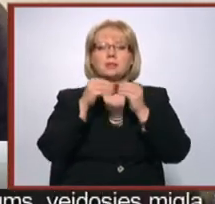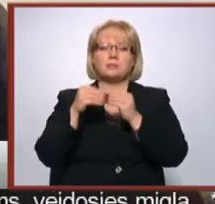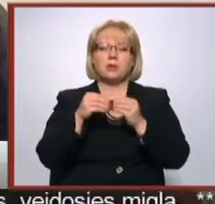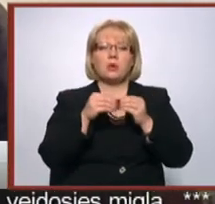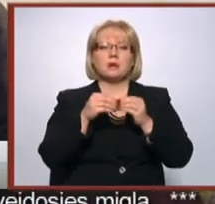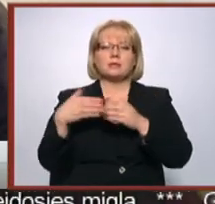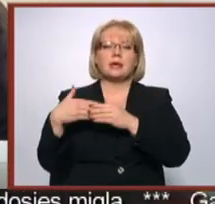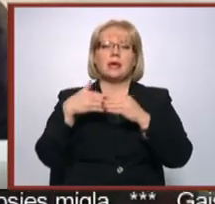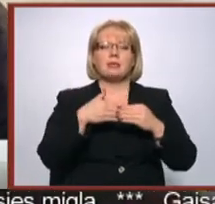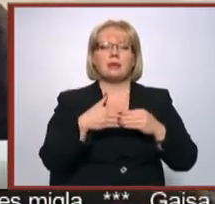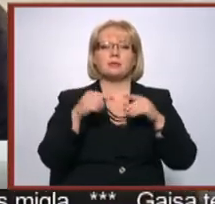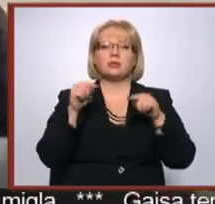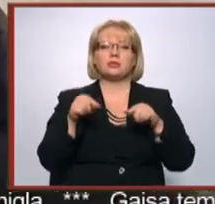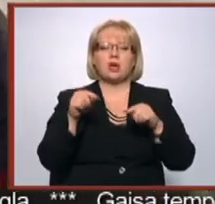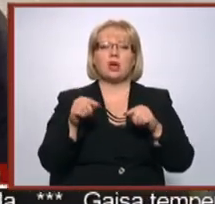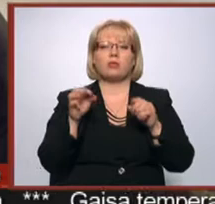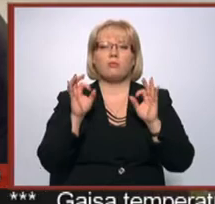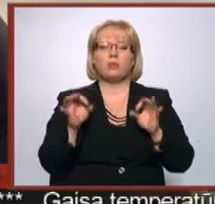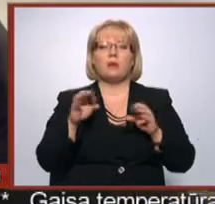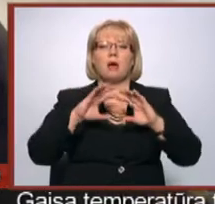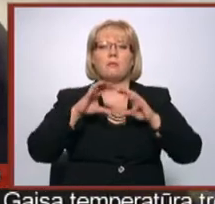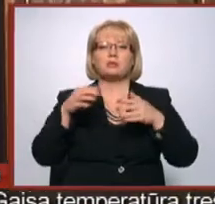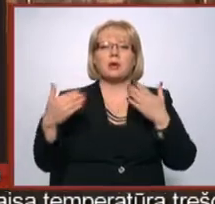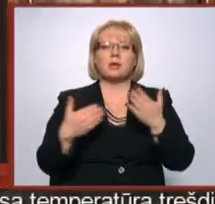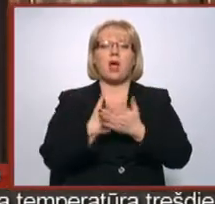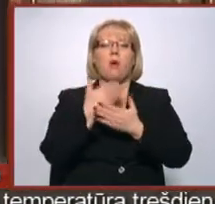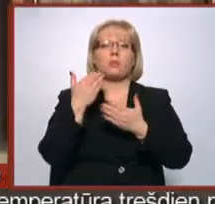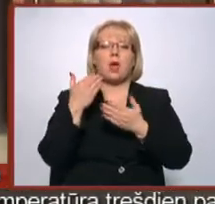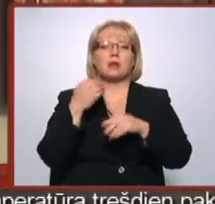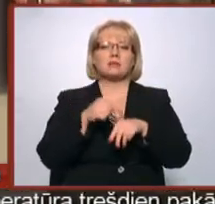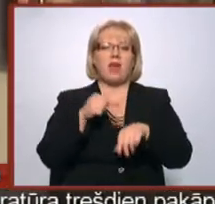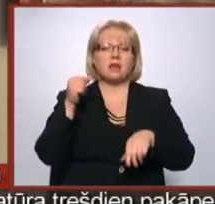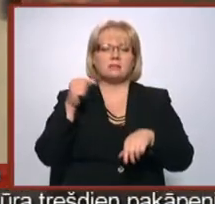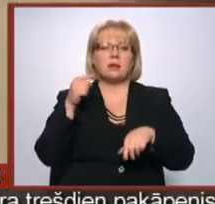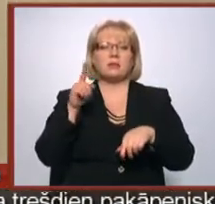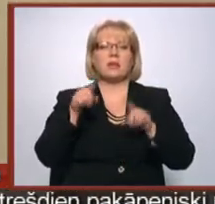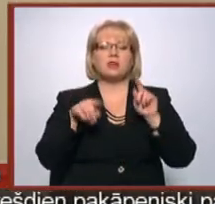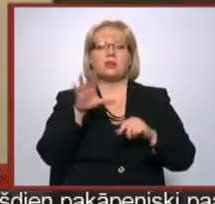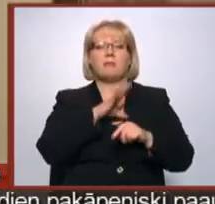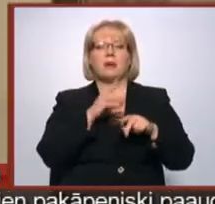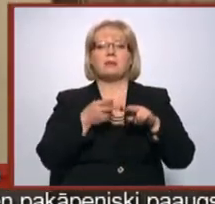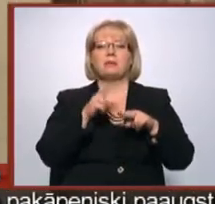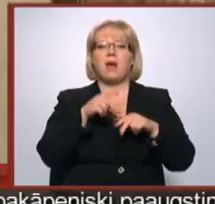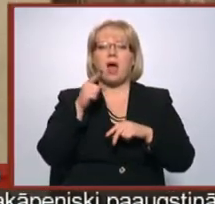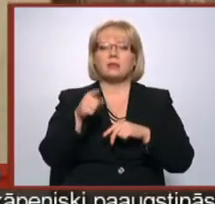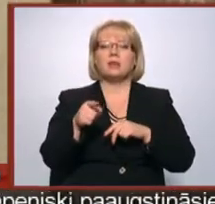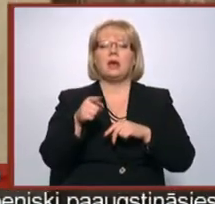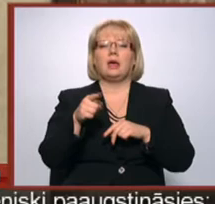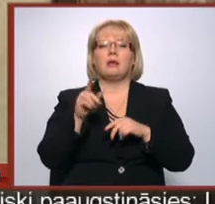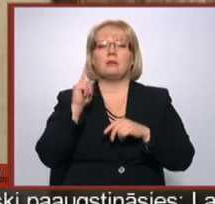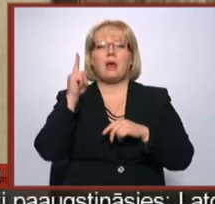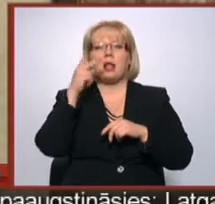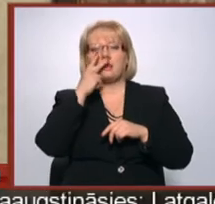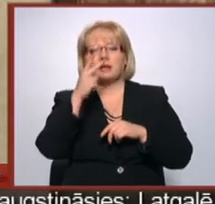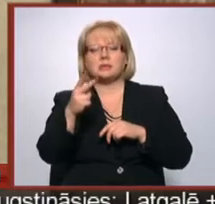ienes ar šeit būtībā pasaules jaunās vēsmas. Tikai daži, bija tādi vēne, kuri bija tik tālredzīgi vai